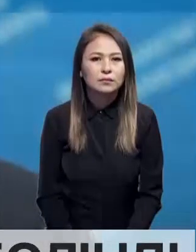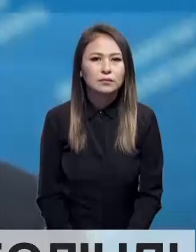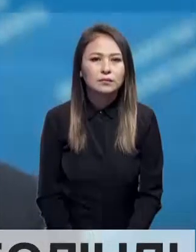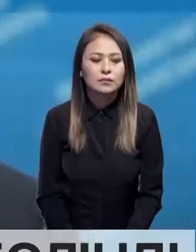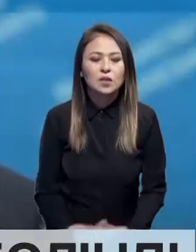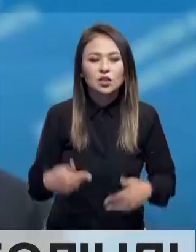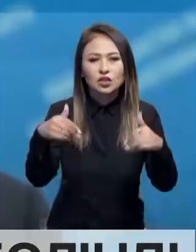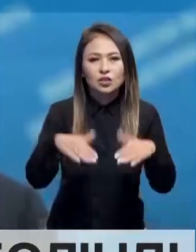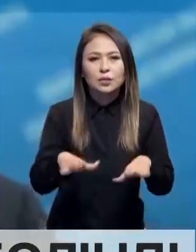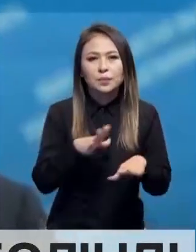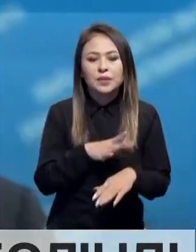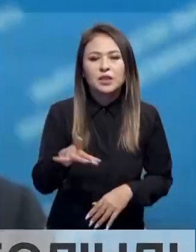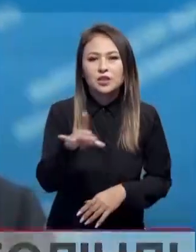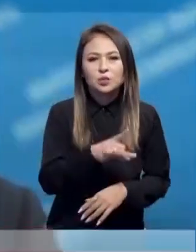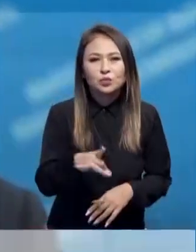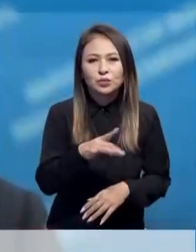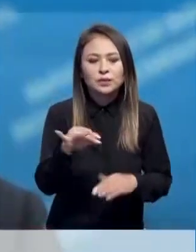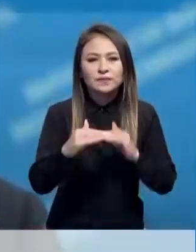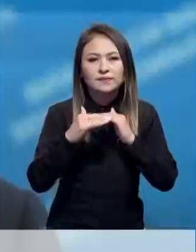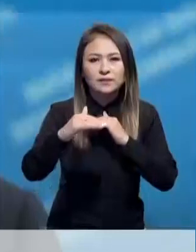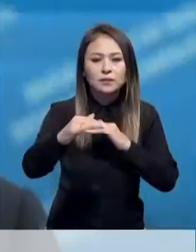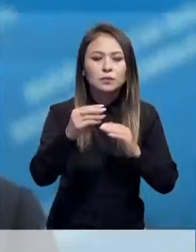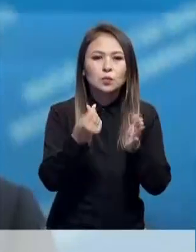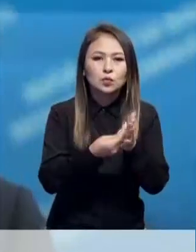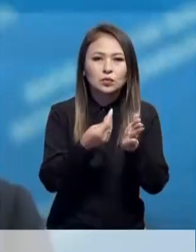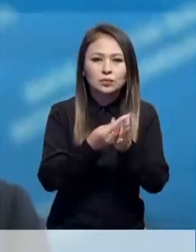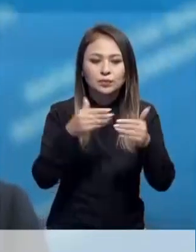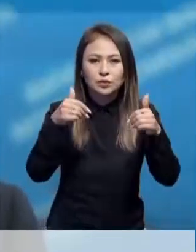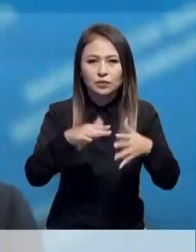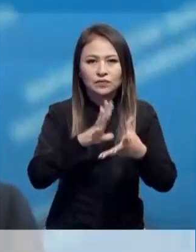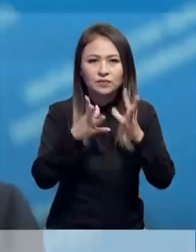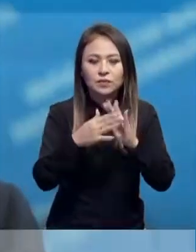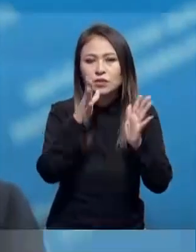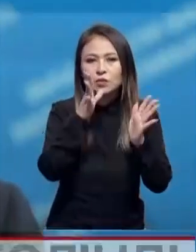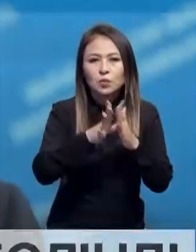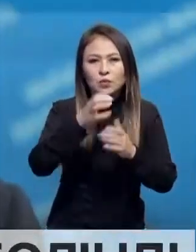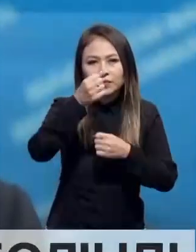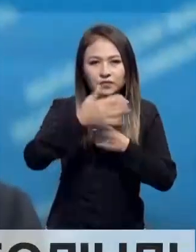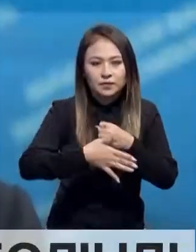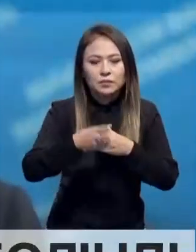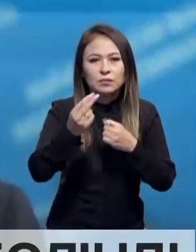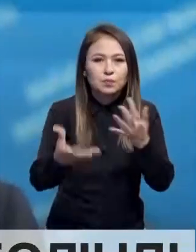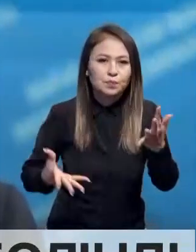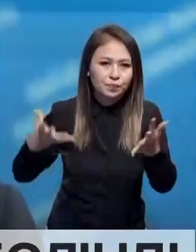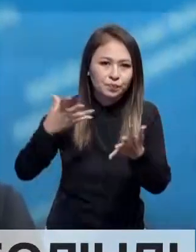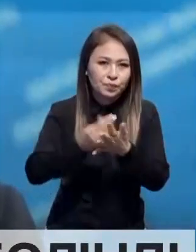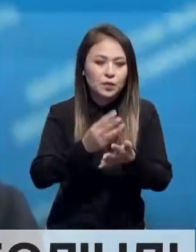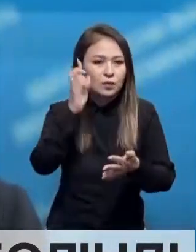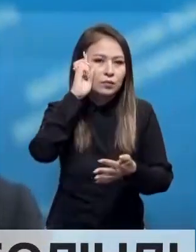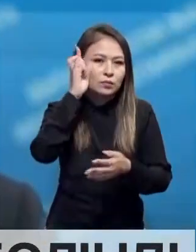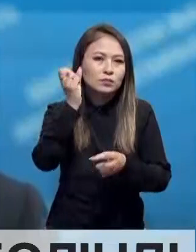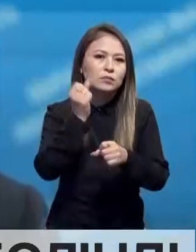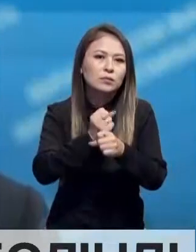Мұндай шешім республикалық және жерілікті бюджеттенгенде қабылдандым. Жылу электро орталығын жөндеге қаржы бөлінген оралы өкімет